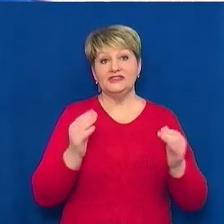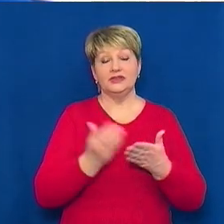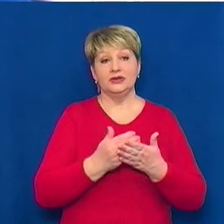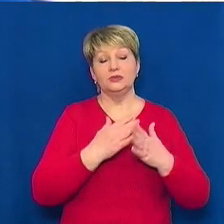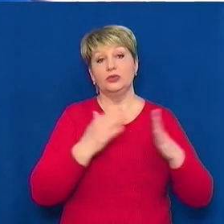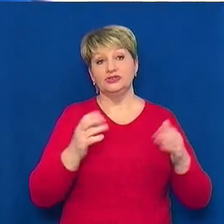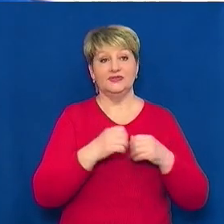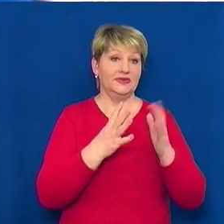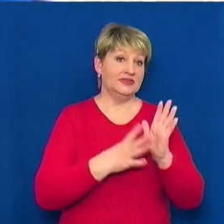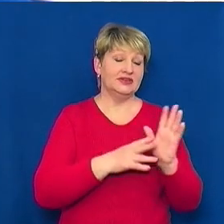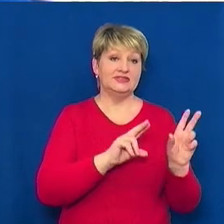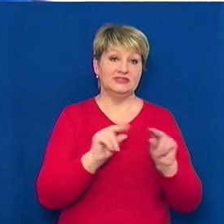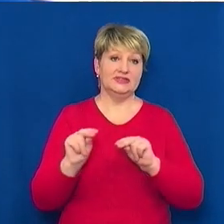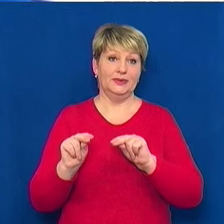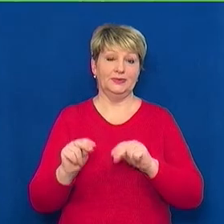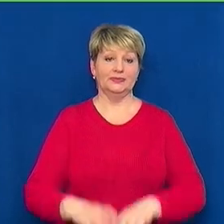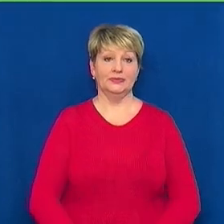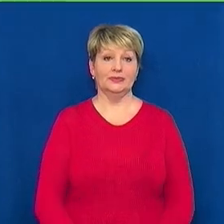дивіться о 19-тій. До зустрічі!